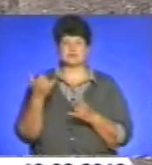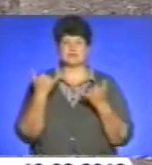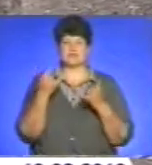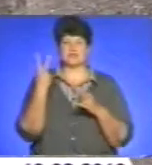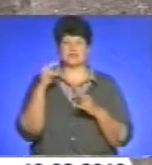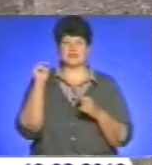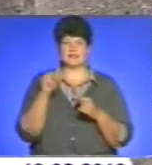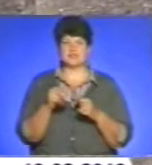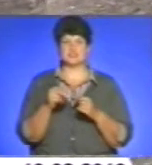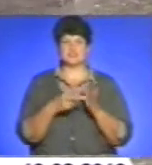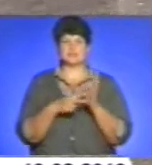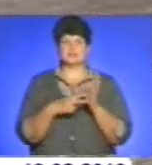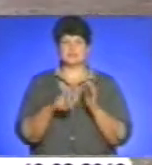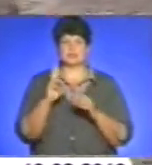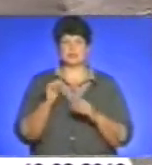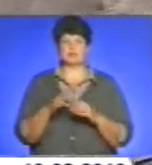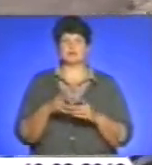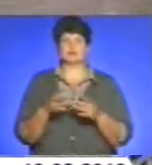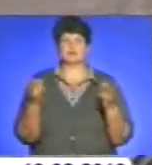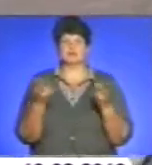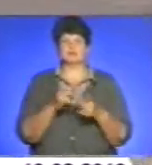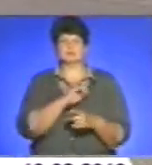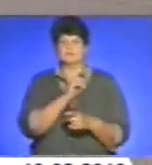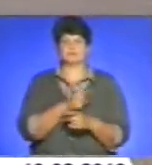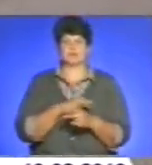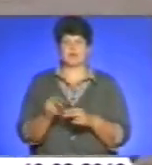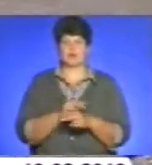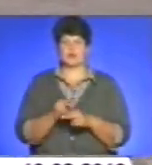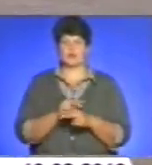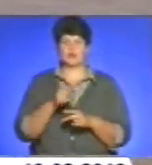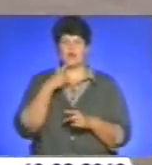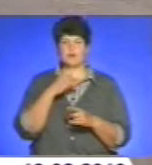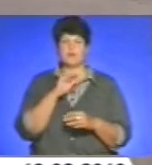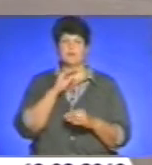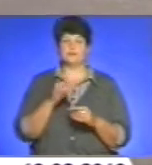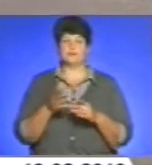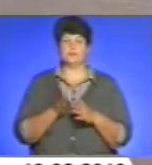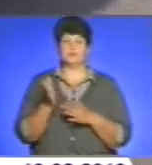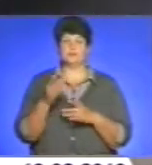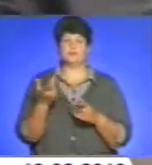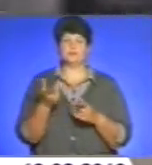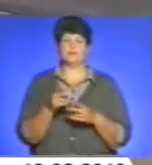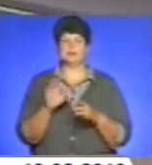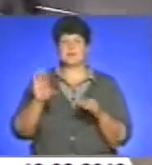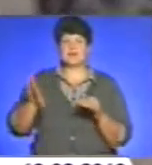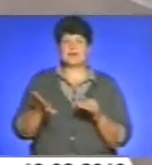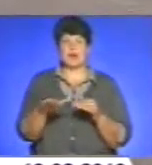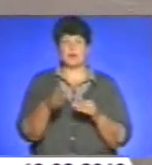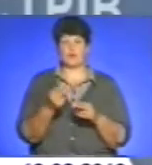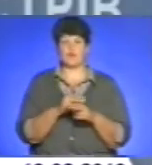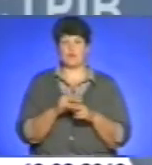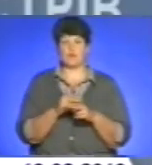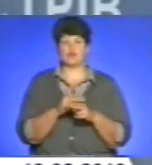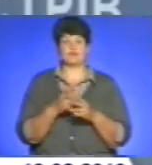кілометрів доріг в Україні потребують капітального ремонту, кажуть у профільному держагентстві. Там визнають, ямкового ремонту вже недостатньо.